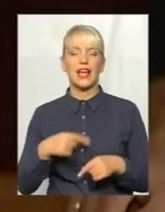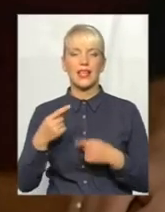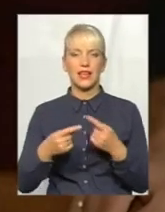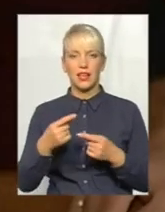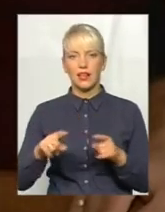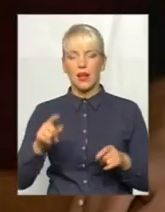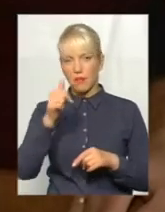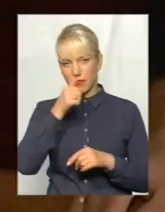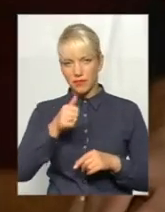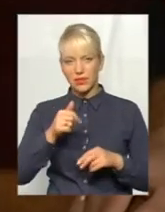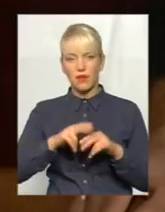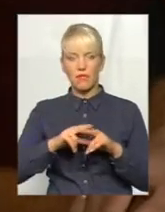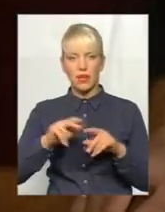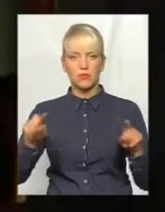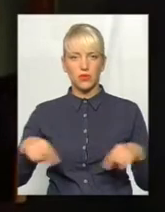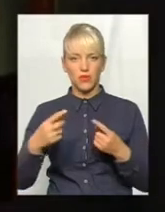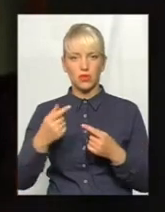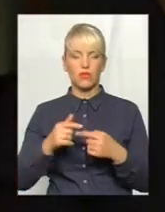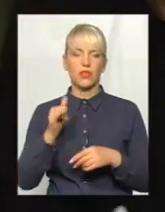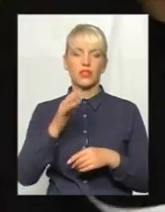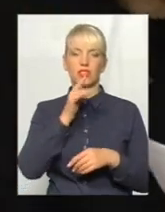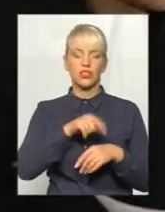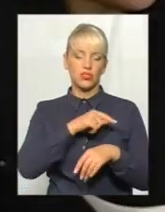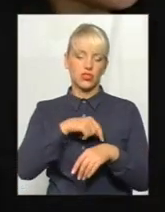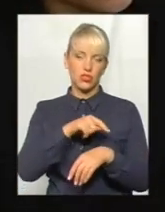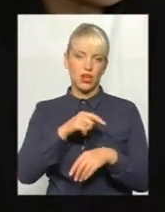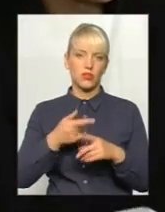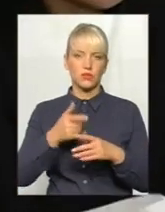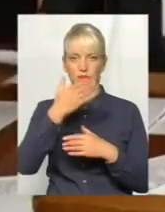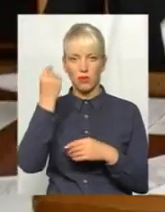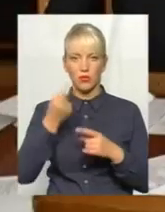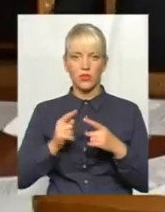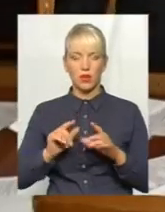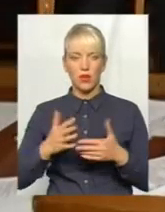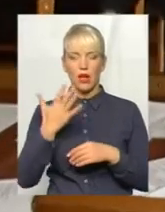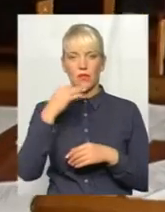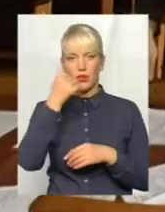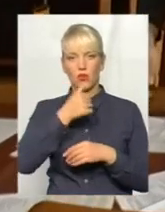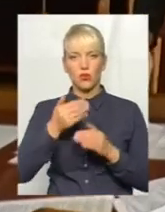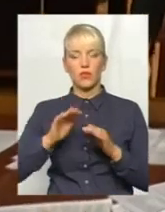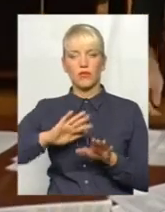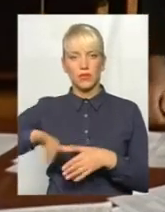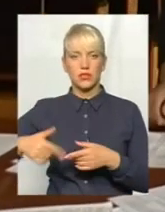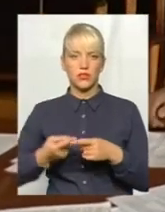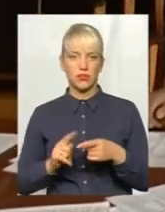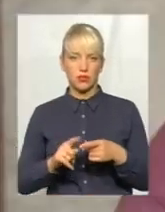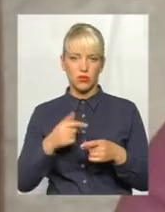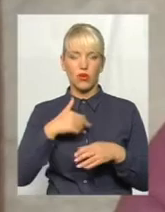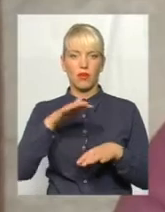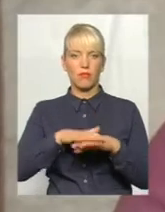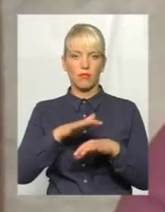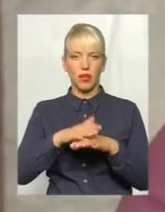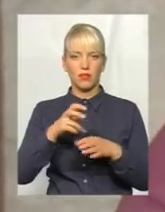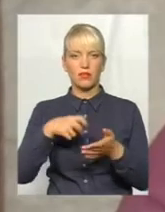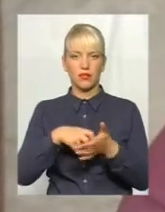а з часом родина Волянських взагалі забула про той інцидент. Та п'ять років потому чоловік отримав листа. Банк повідомляв, що він винен в фінастанові